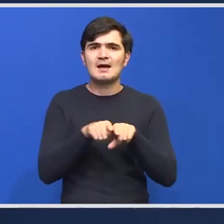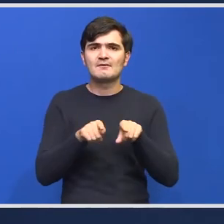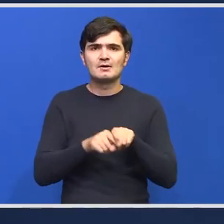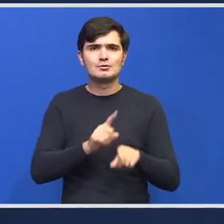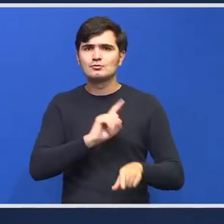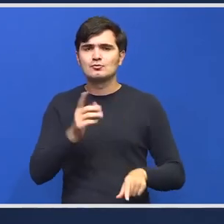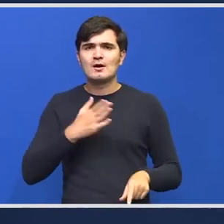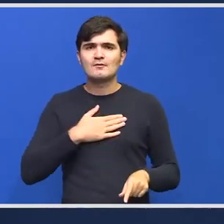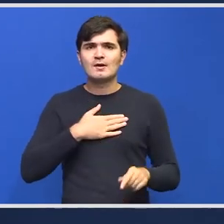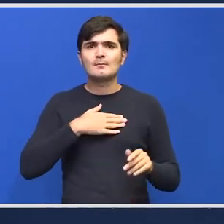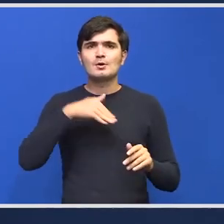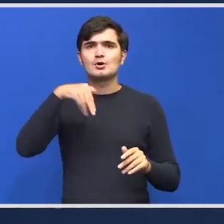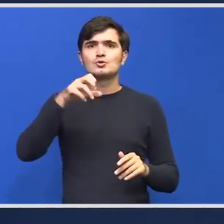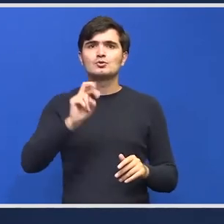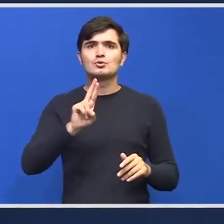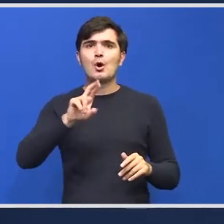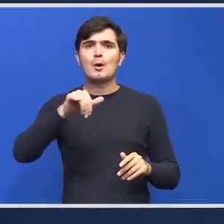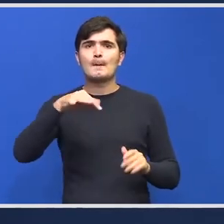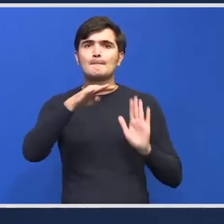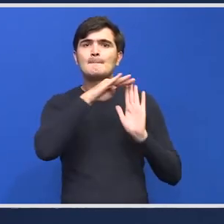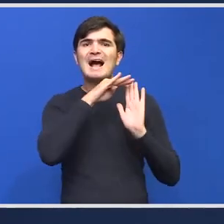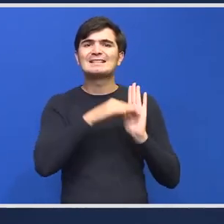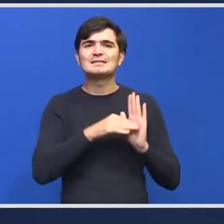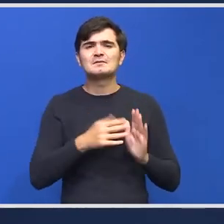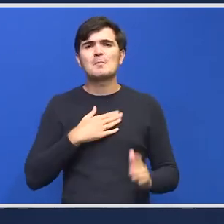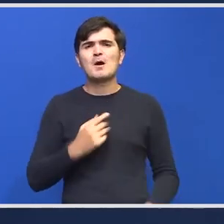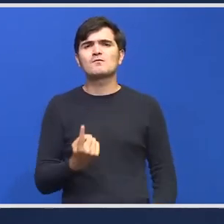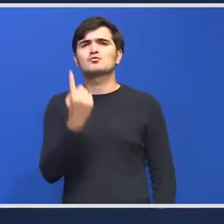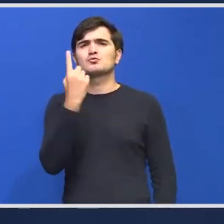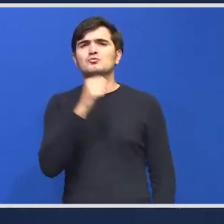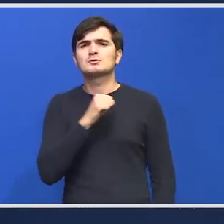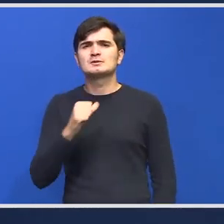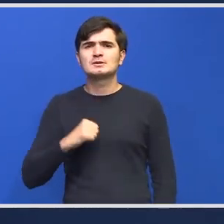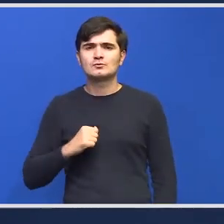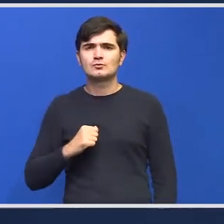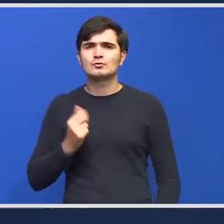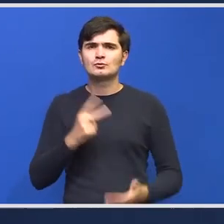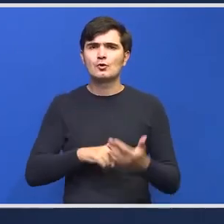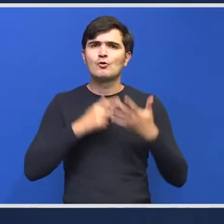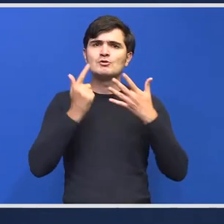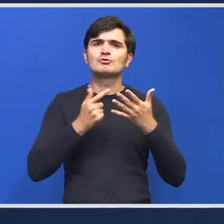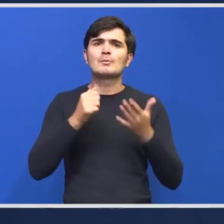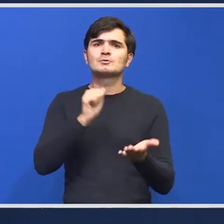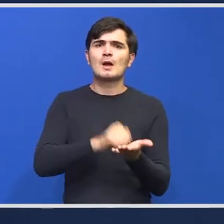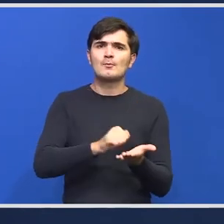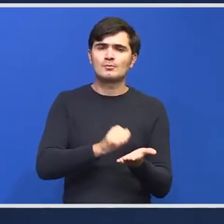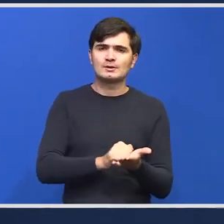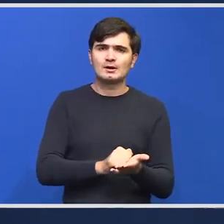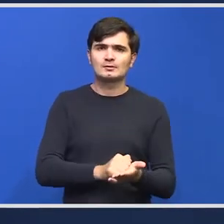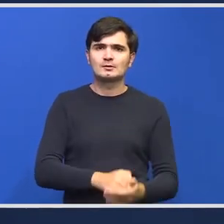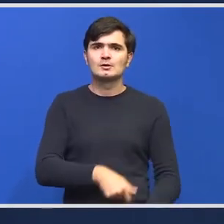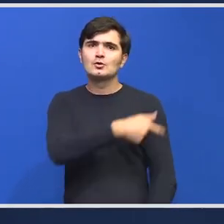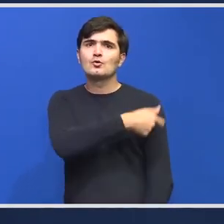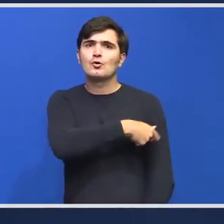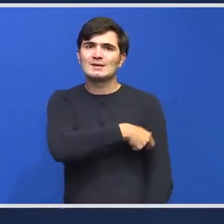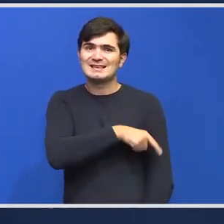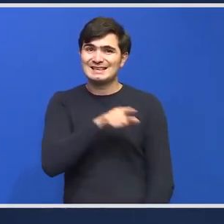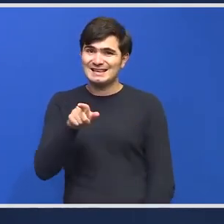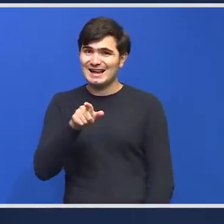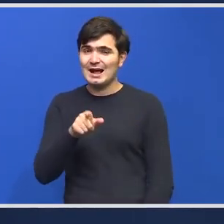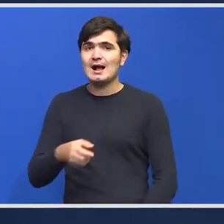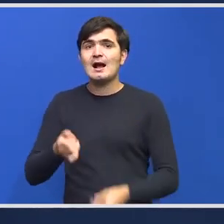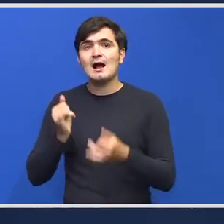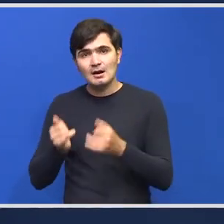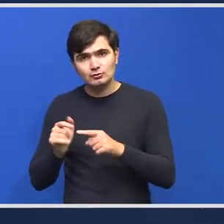avem unul singur care a apărut abia în 2017 a fost publicat Comisia actualizează și